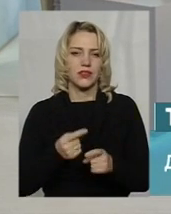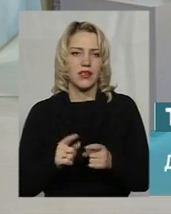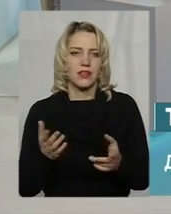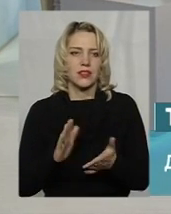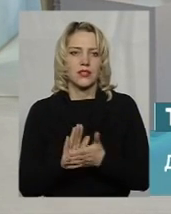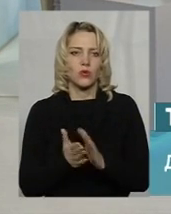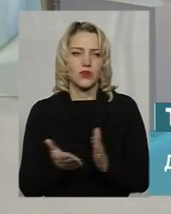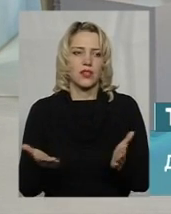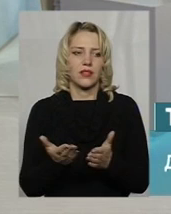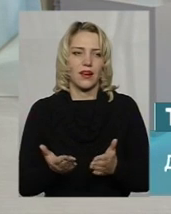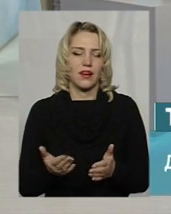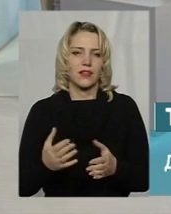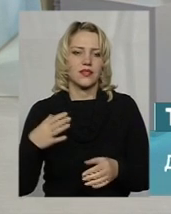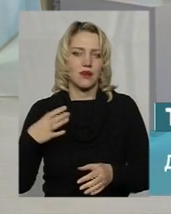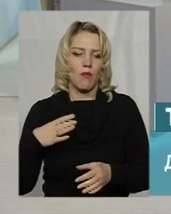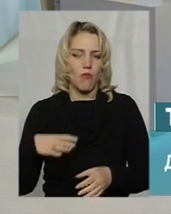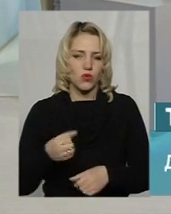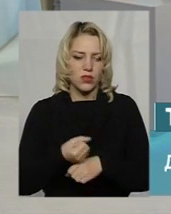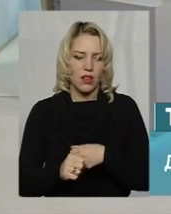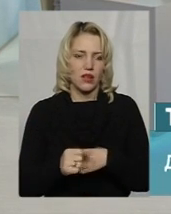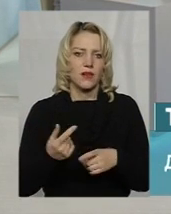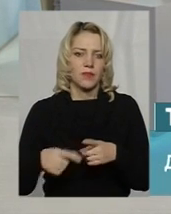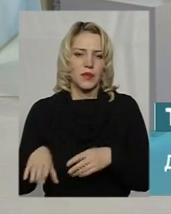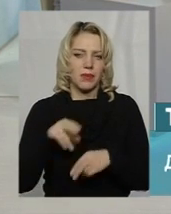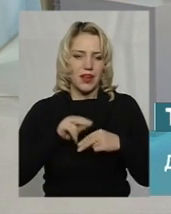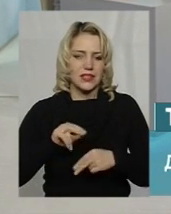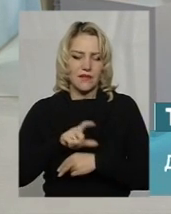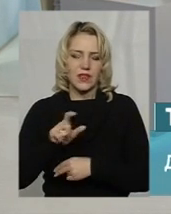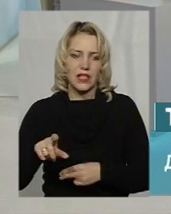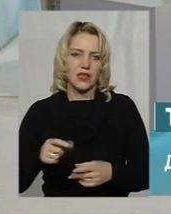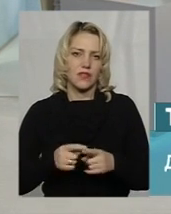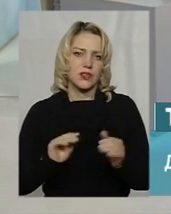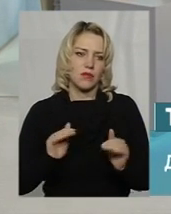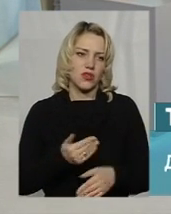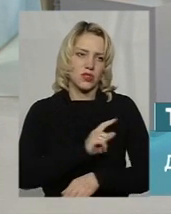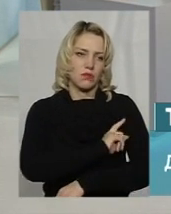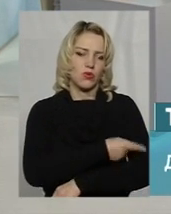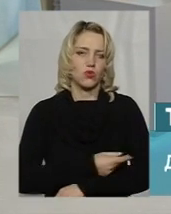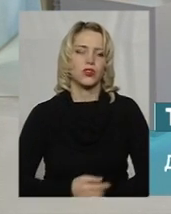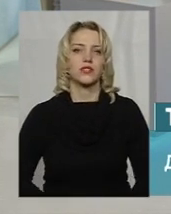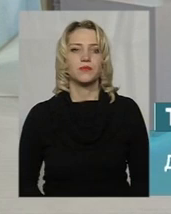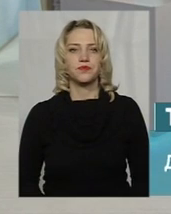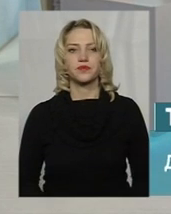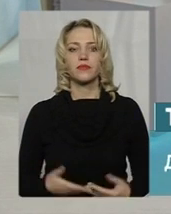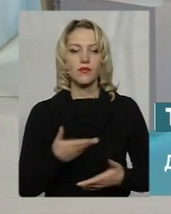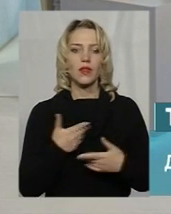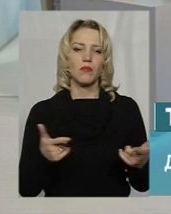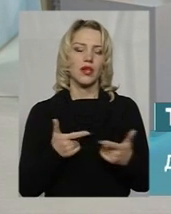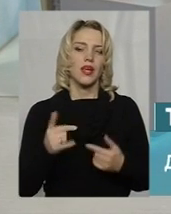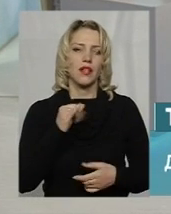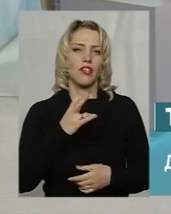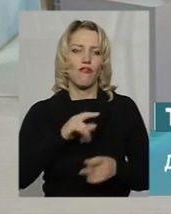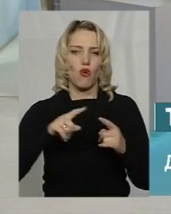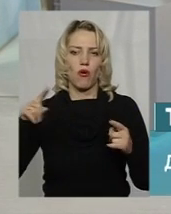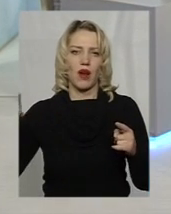ситуація, яка змусила працівників станції зменшити потужність. А ми підготували інфографіку на